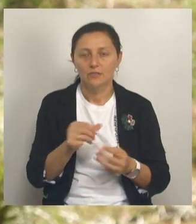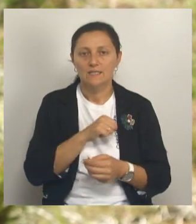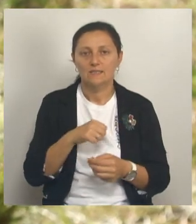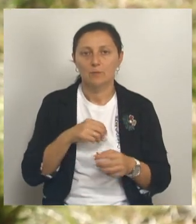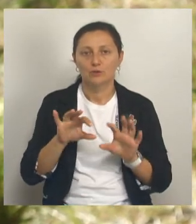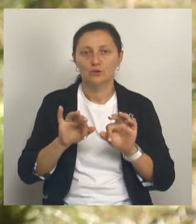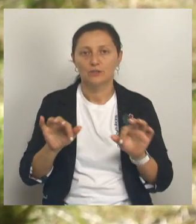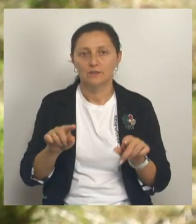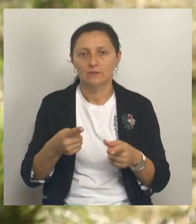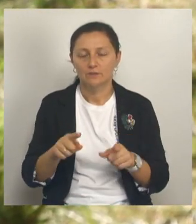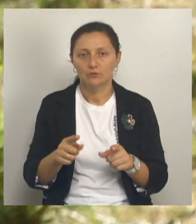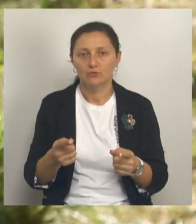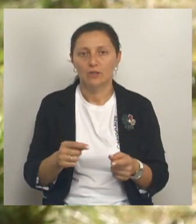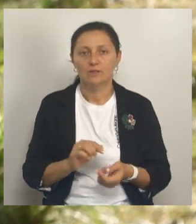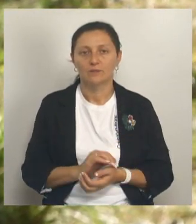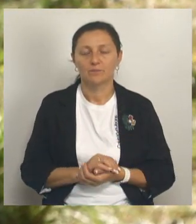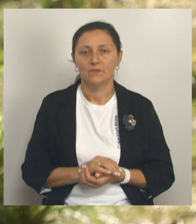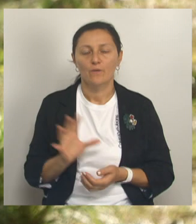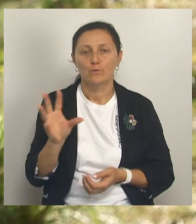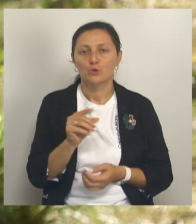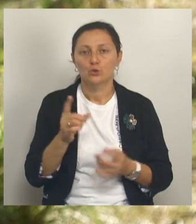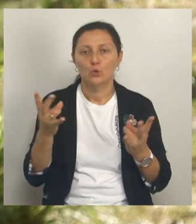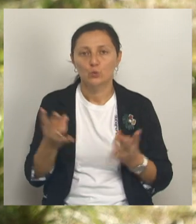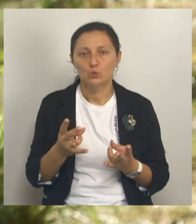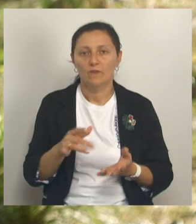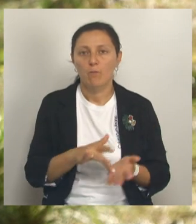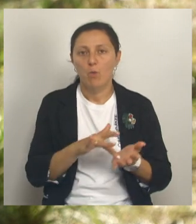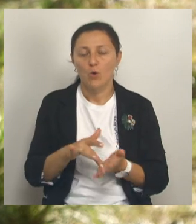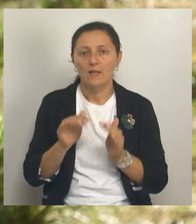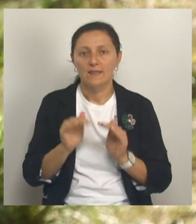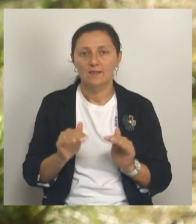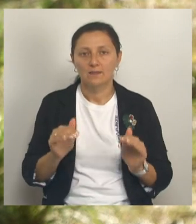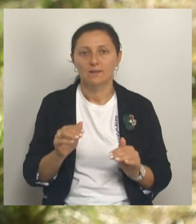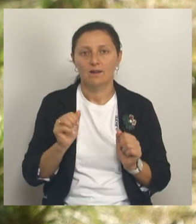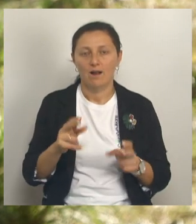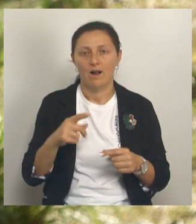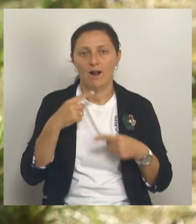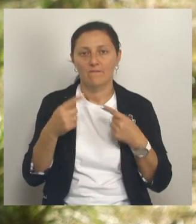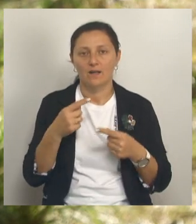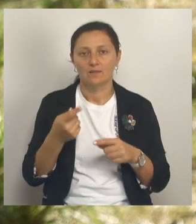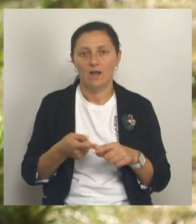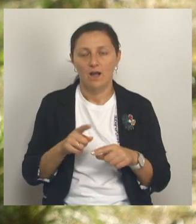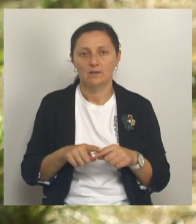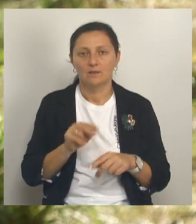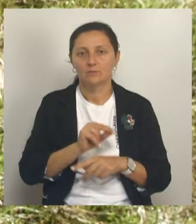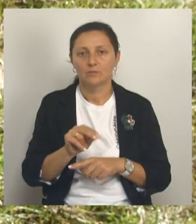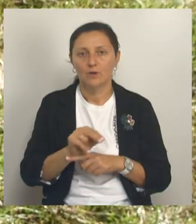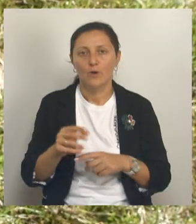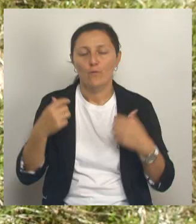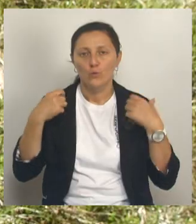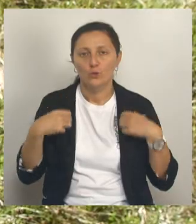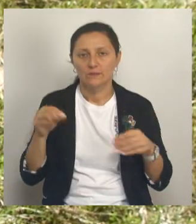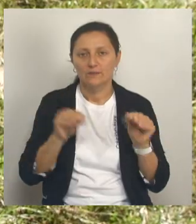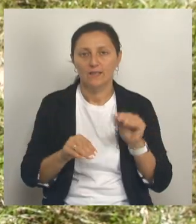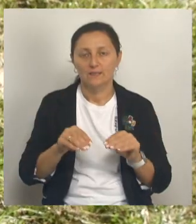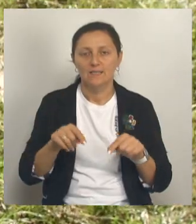сосиски. Ну, все, что нужно в походе, дети, как говорится, это все навыки приобретают в рюкзачке. Здесь вот